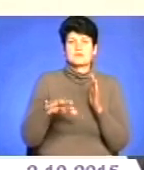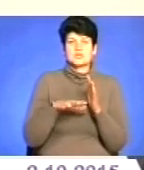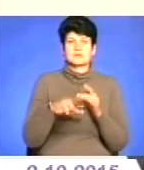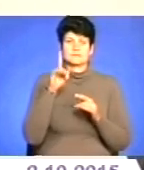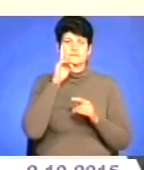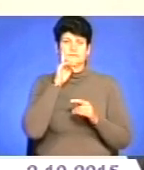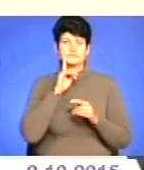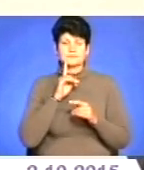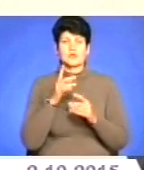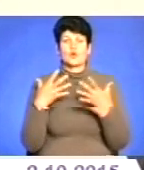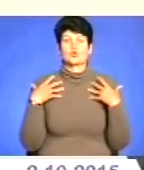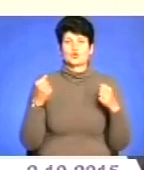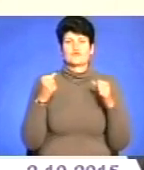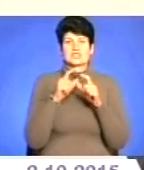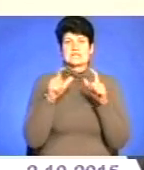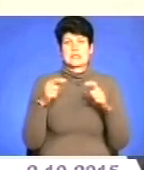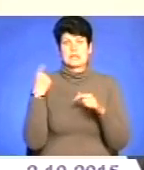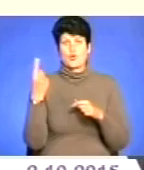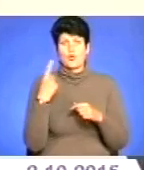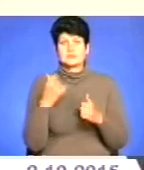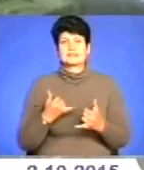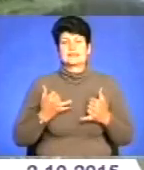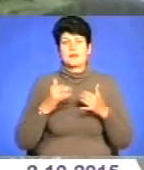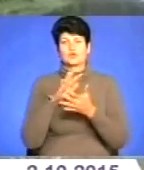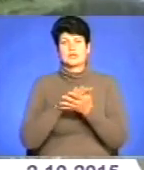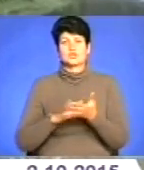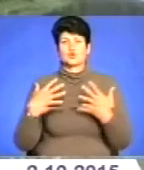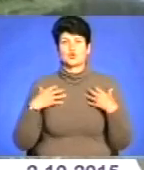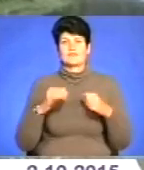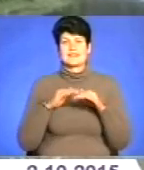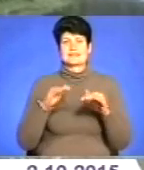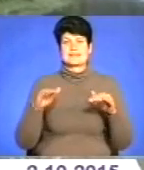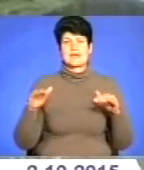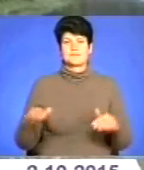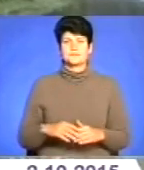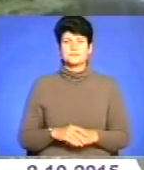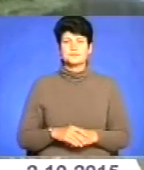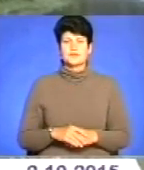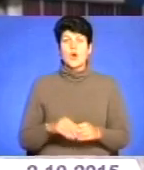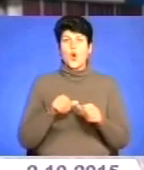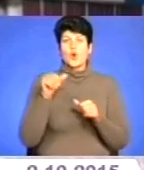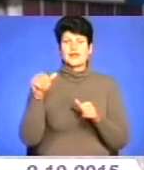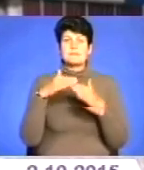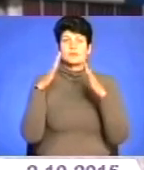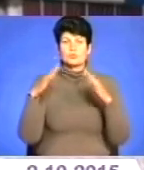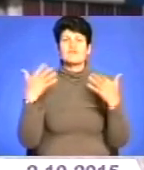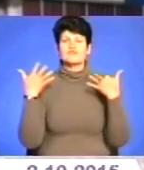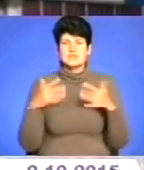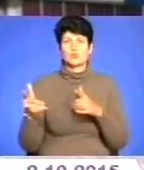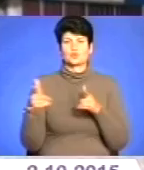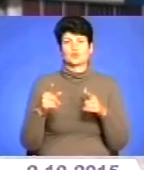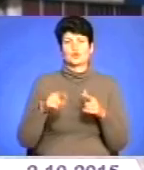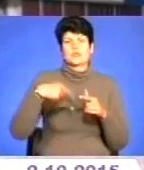комфортності в дитячого оздоровчих закладах в області для подальшого якісного оздоровлення дітей. Окремі табори уже готують до наступного